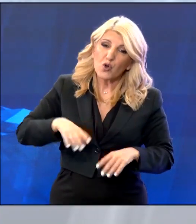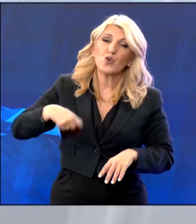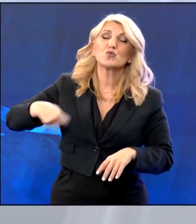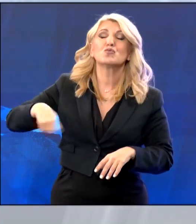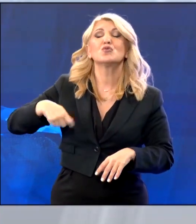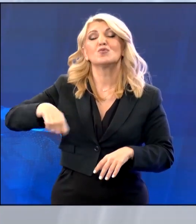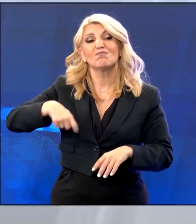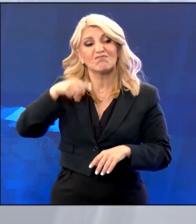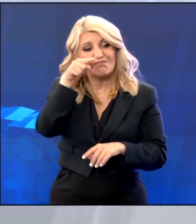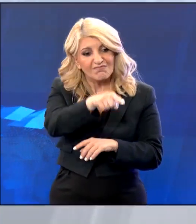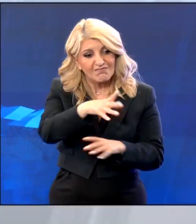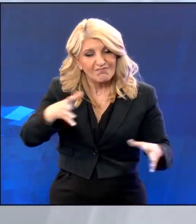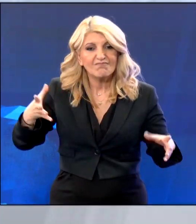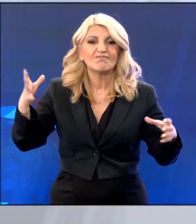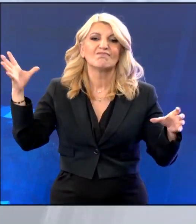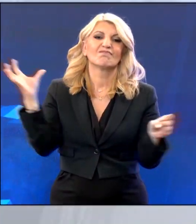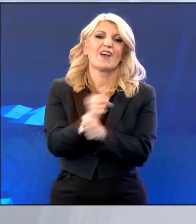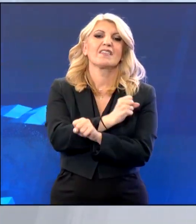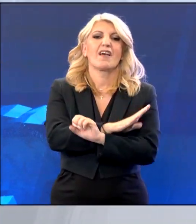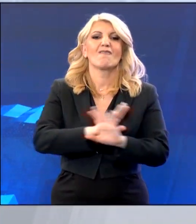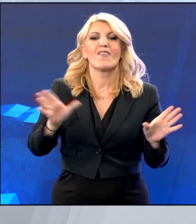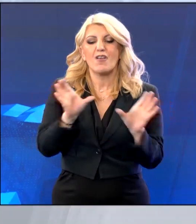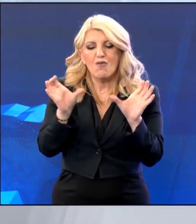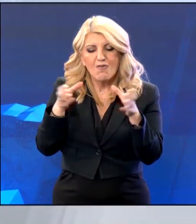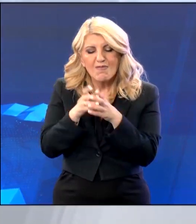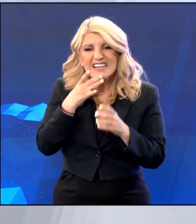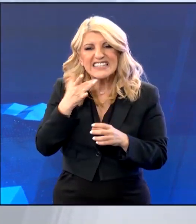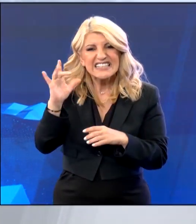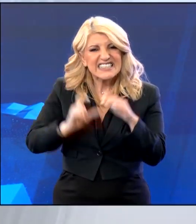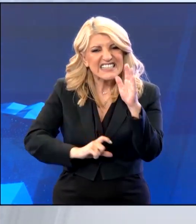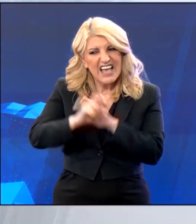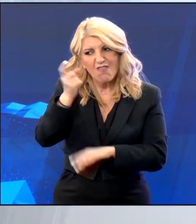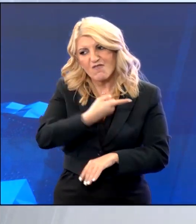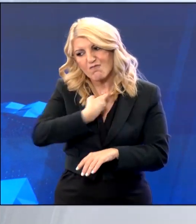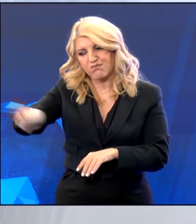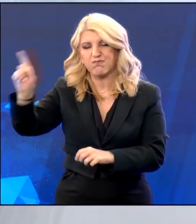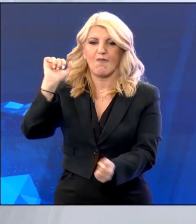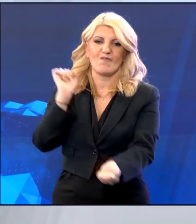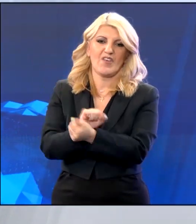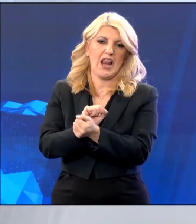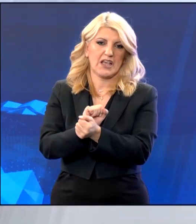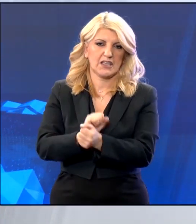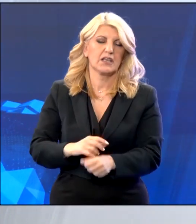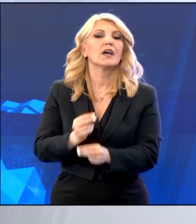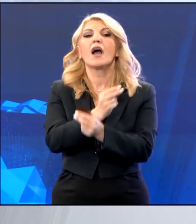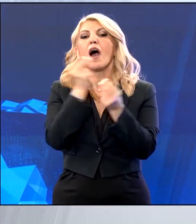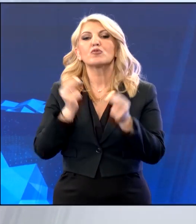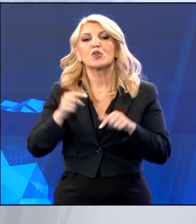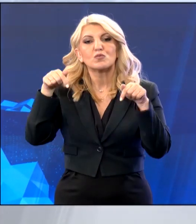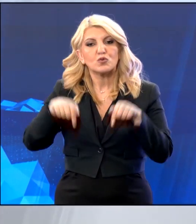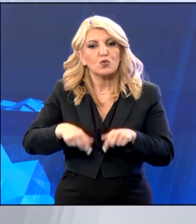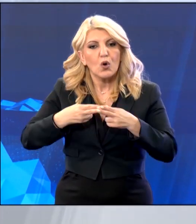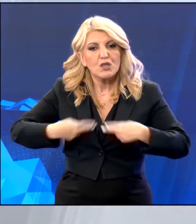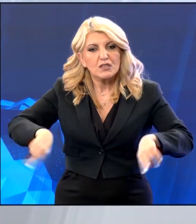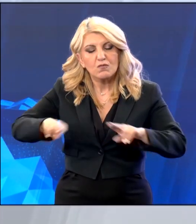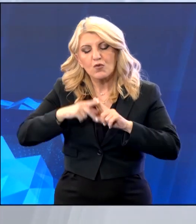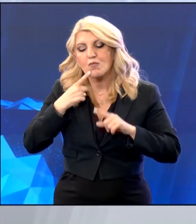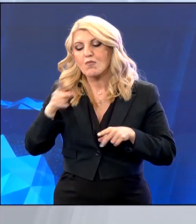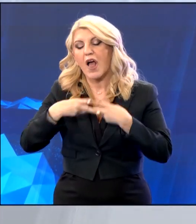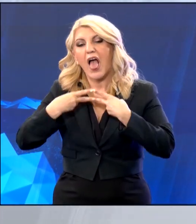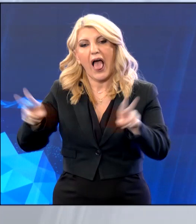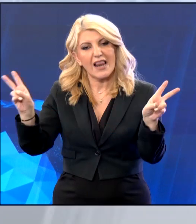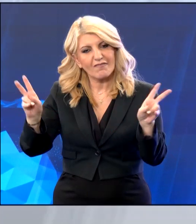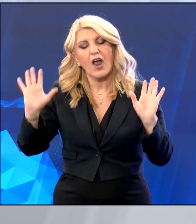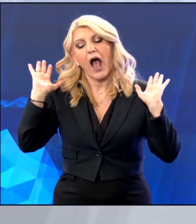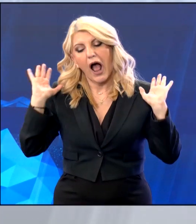Το Συμβούλιο Πλημελιωδικών Λαμίας διέταξε την αποφυλάκηση του Νίκου Μιχαλογιάκου με τους περιοριστικούς όρους της απαγόρευσης εξόδου από την